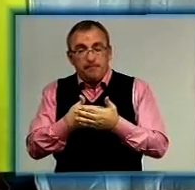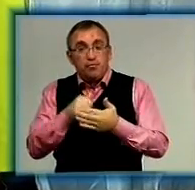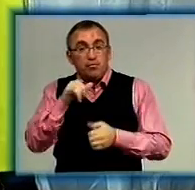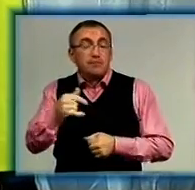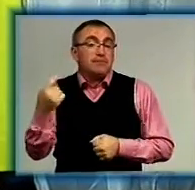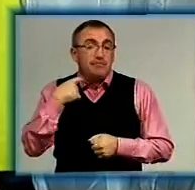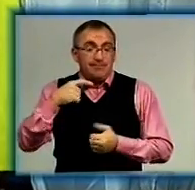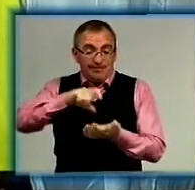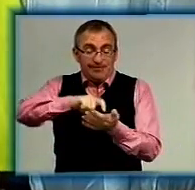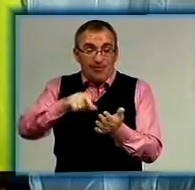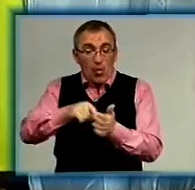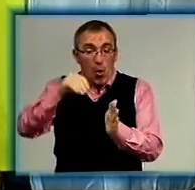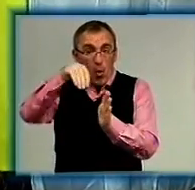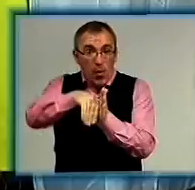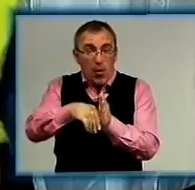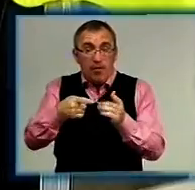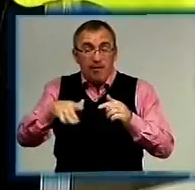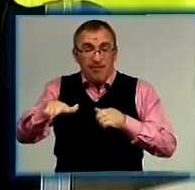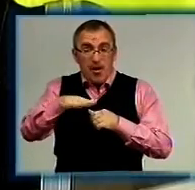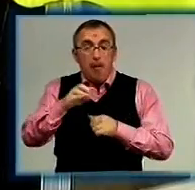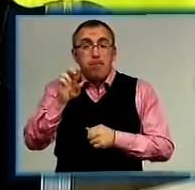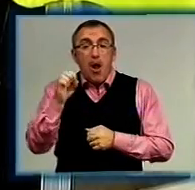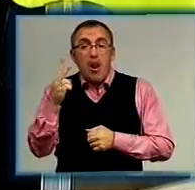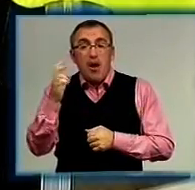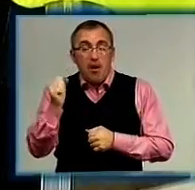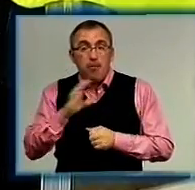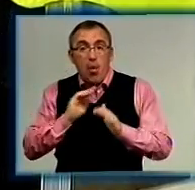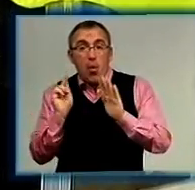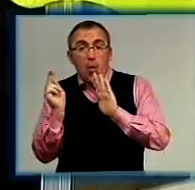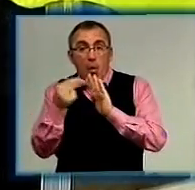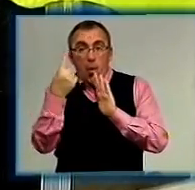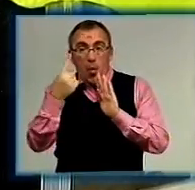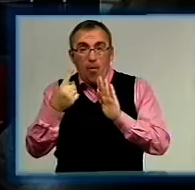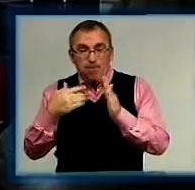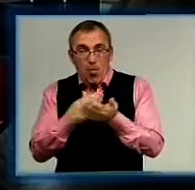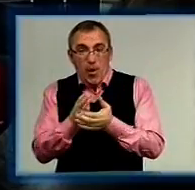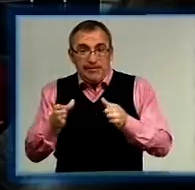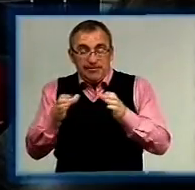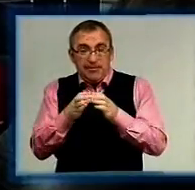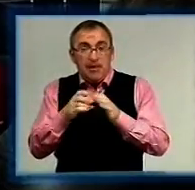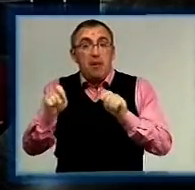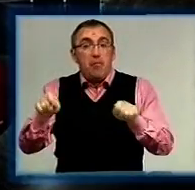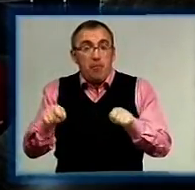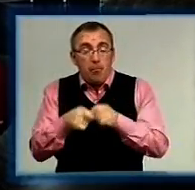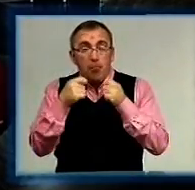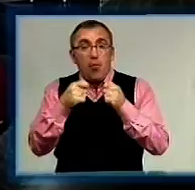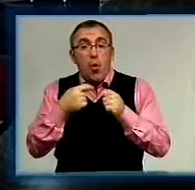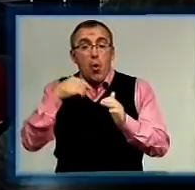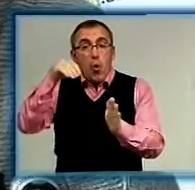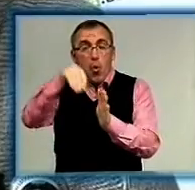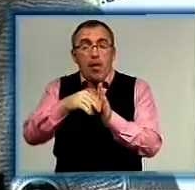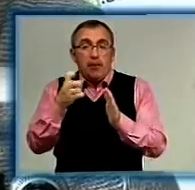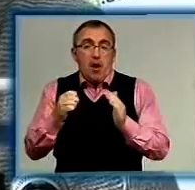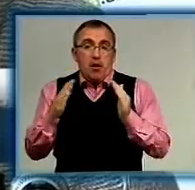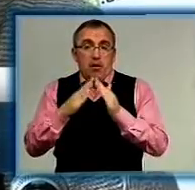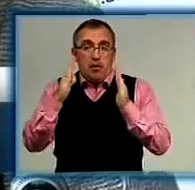Кіровограді в кабінках для голосування на дільниці Великої Балки лежали агітки однієї з політсил. Порушення зафіксували і під час голосування на дому.